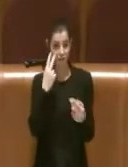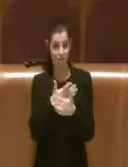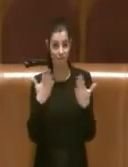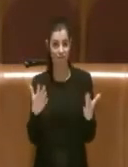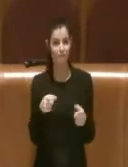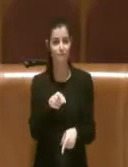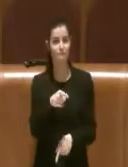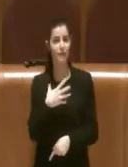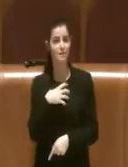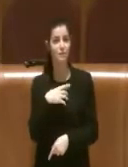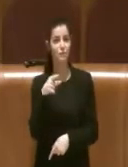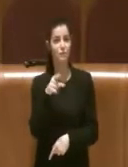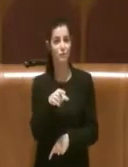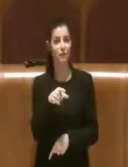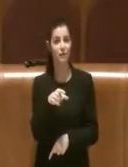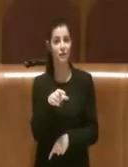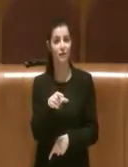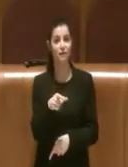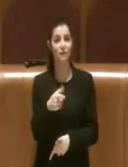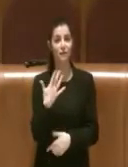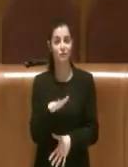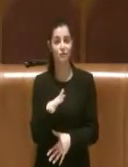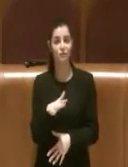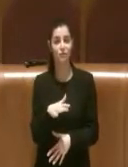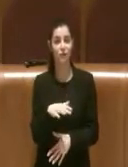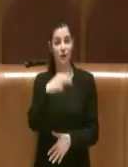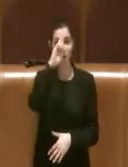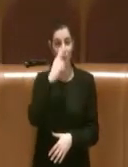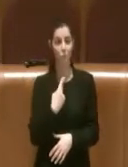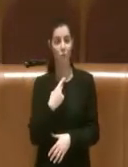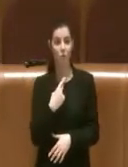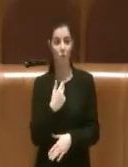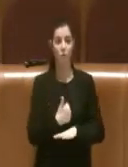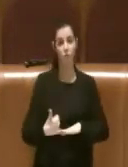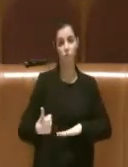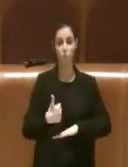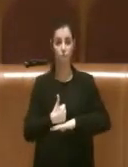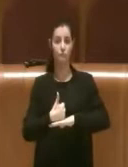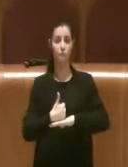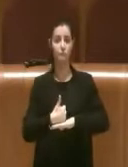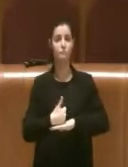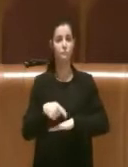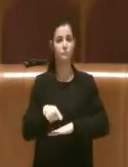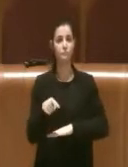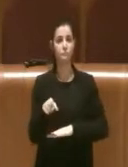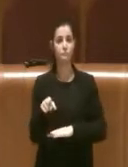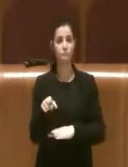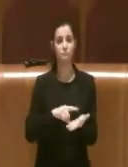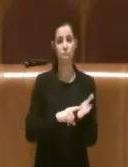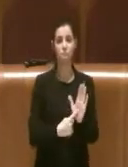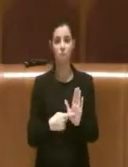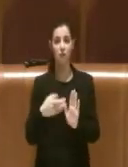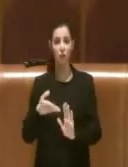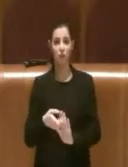Assessore lei è stata, ha avuto dei ruoli dirigenziali di primissimo piano e oggi la sua esposizione però mi